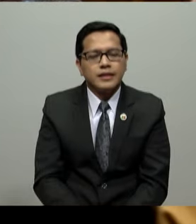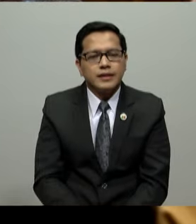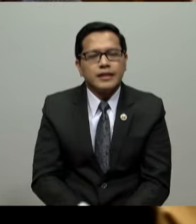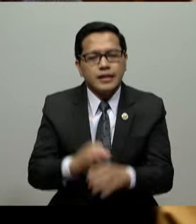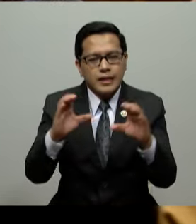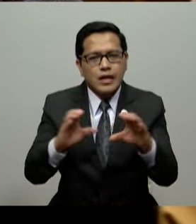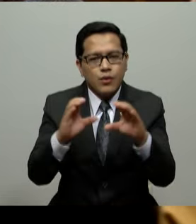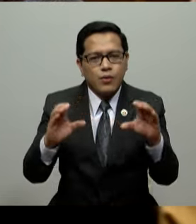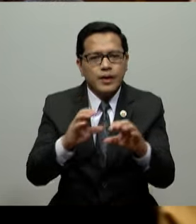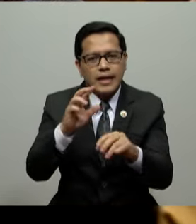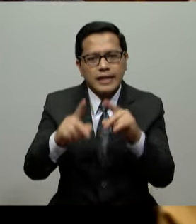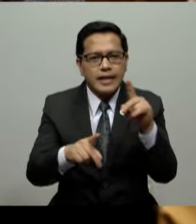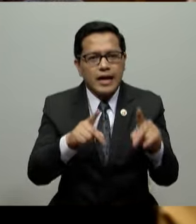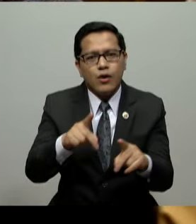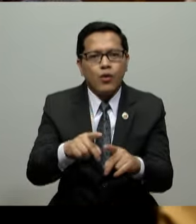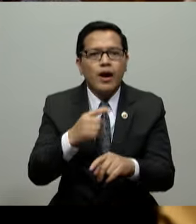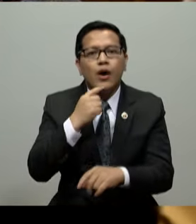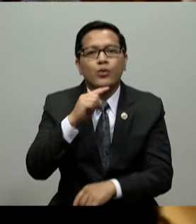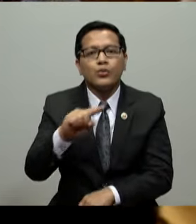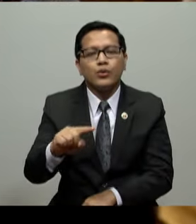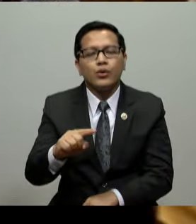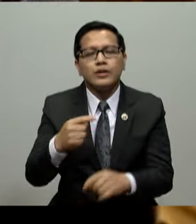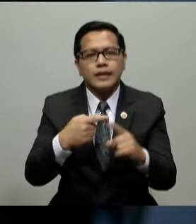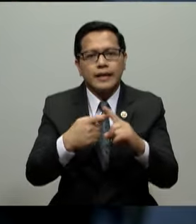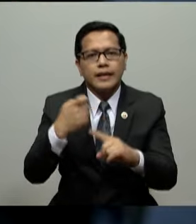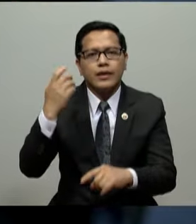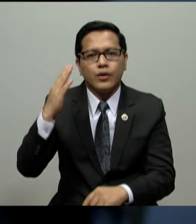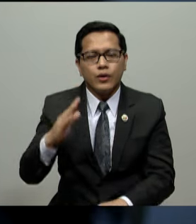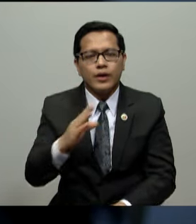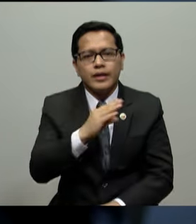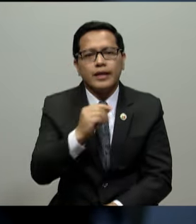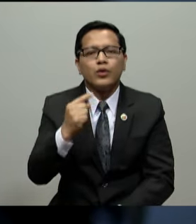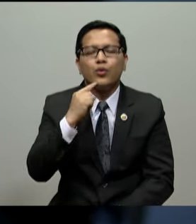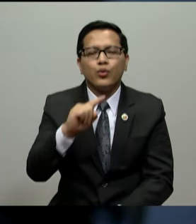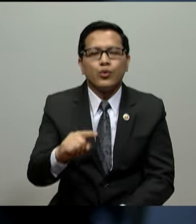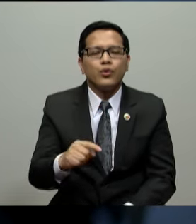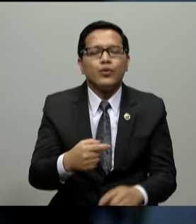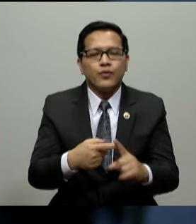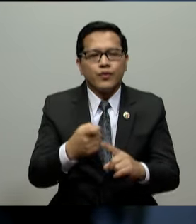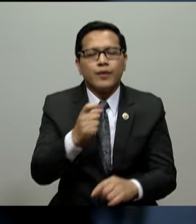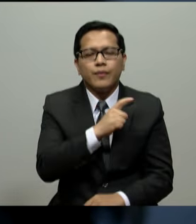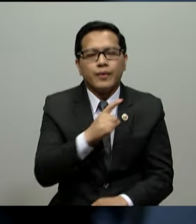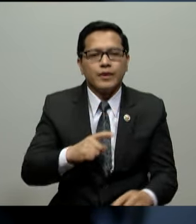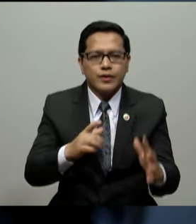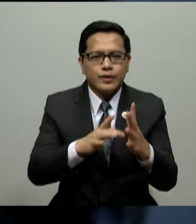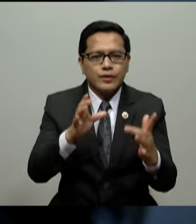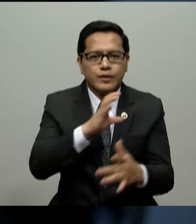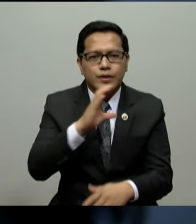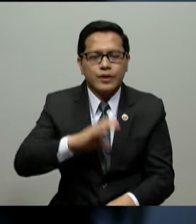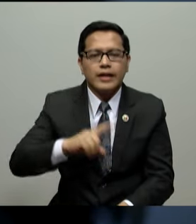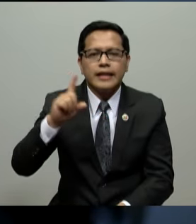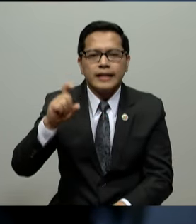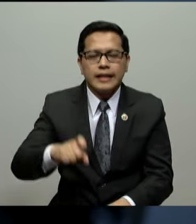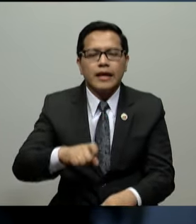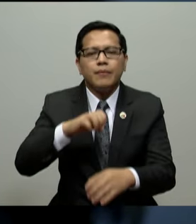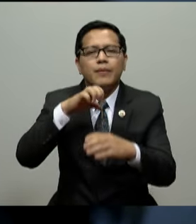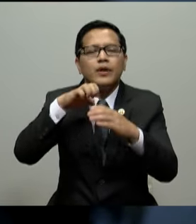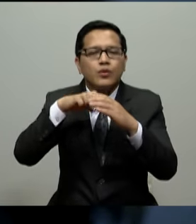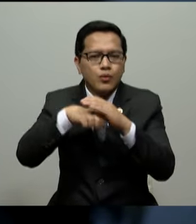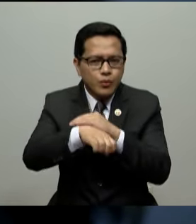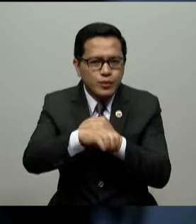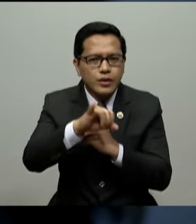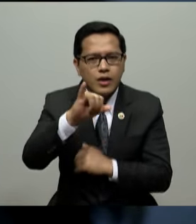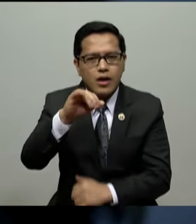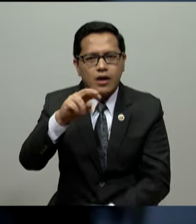ang utos ng Panginoon Diyos at ng ating Panginoong Heso Kristo na umanib sa Iglesia ni Kristo